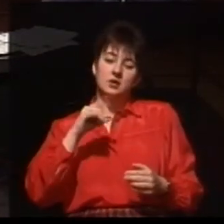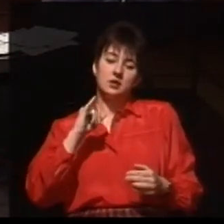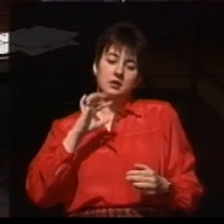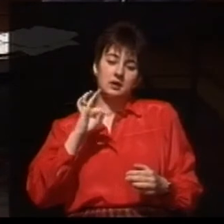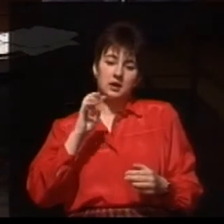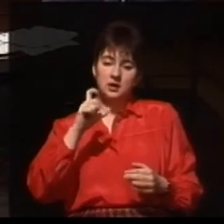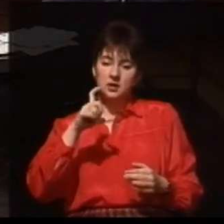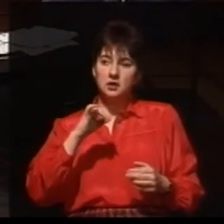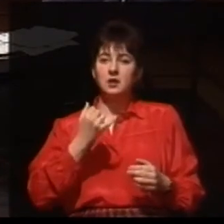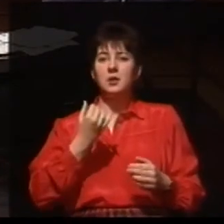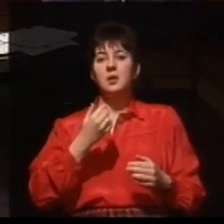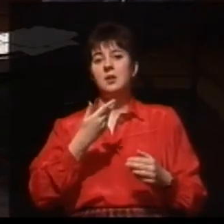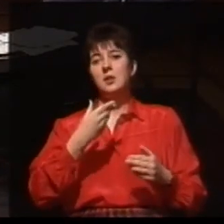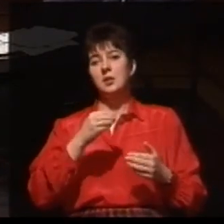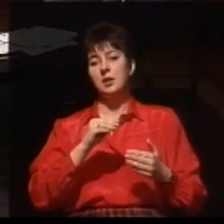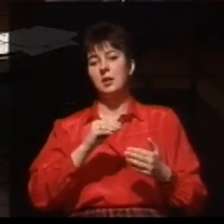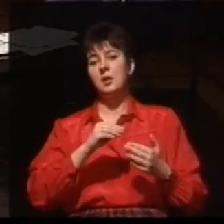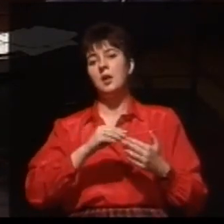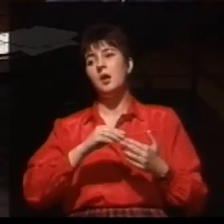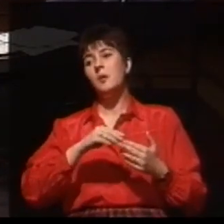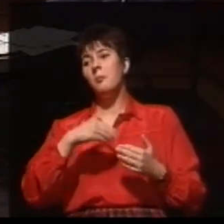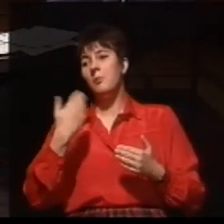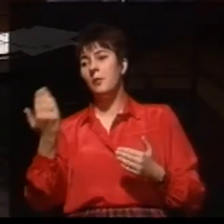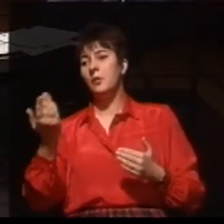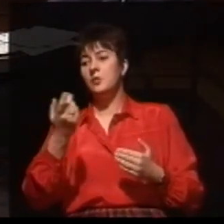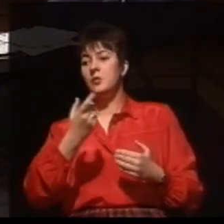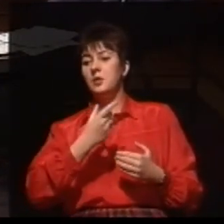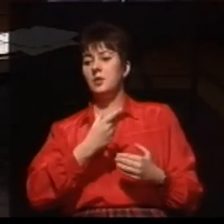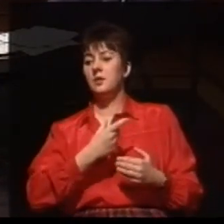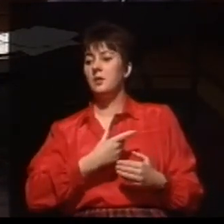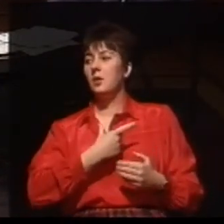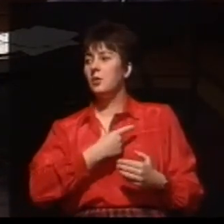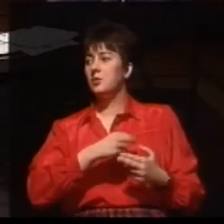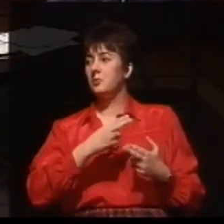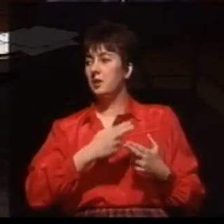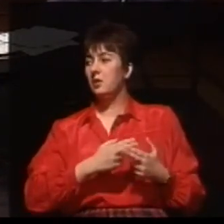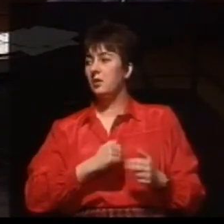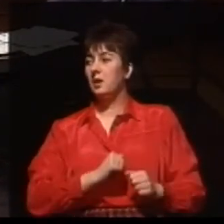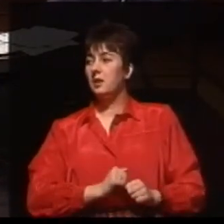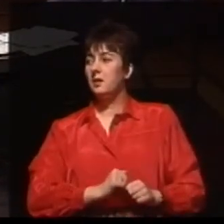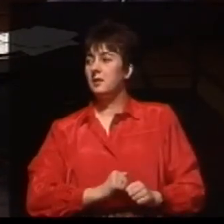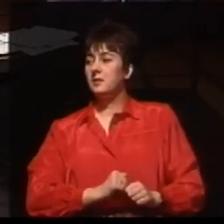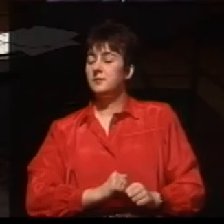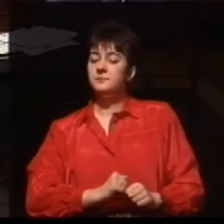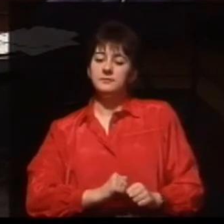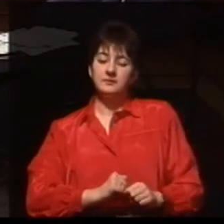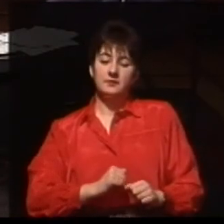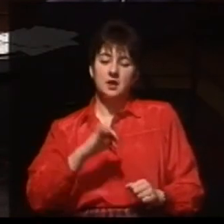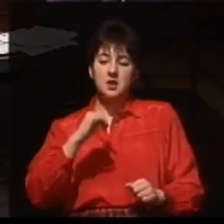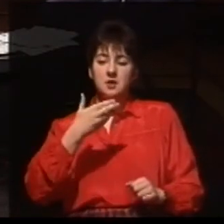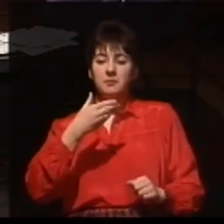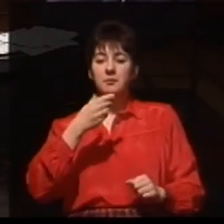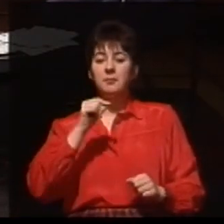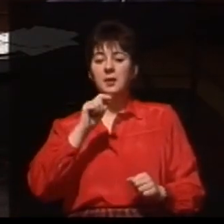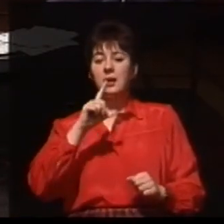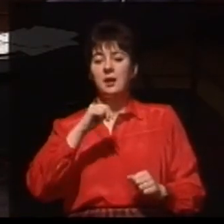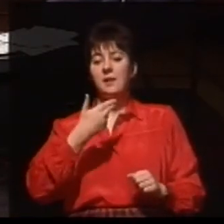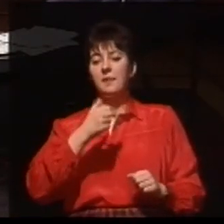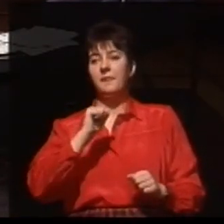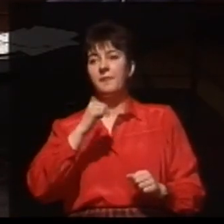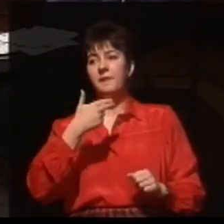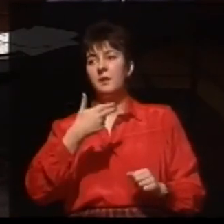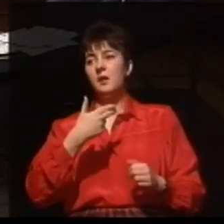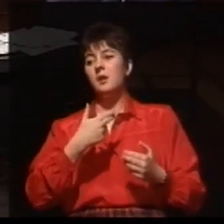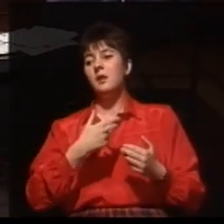kosztów zakupu implantu. Implanty zakupujemy w Austrii, o ile się nie mylę. Czy możliwa jest produkcja